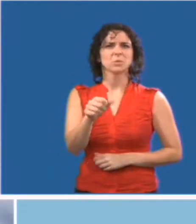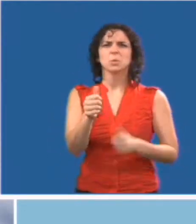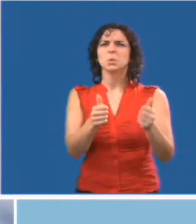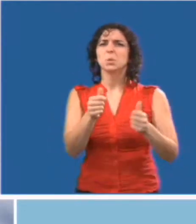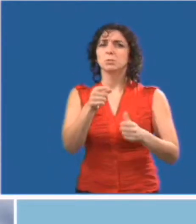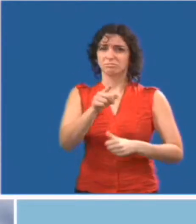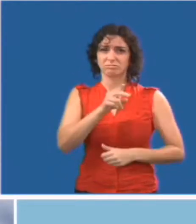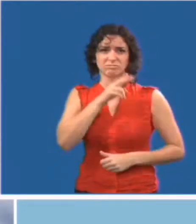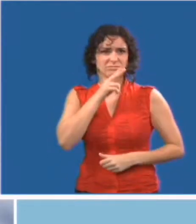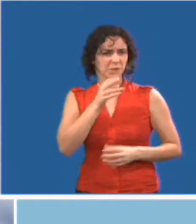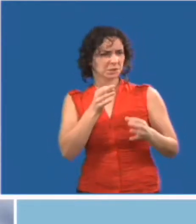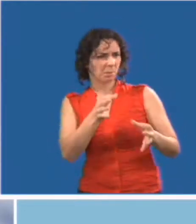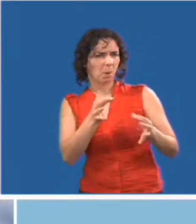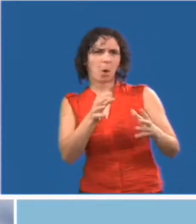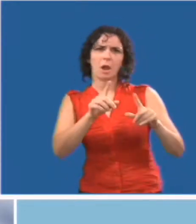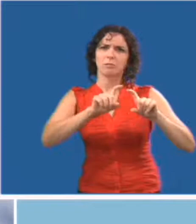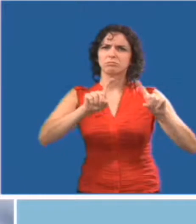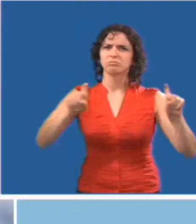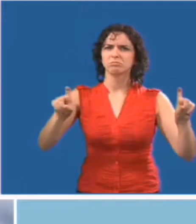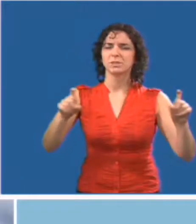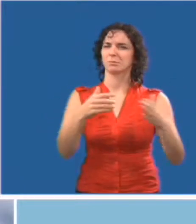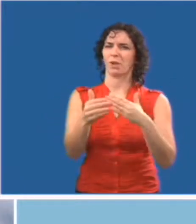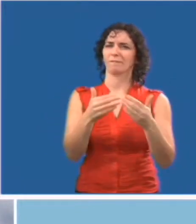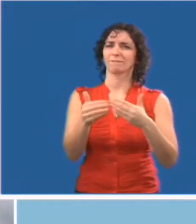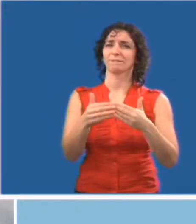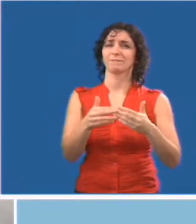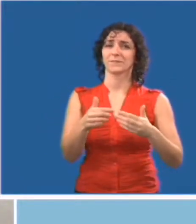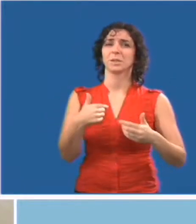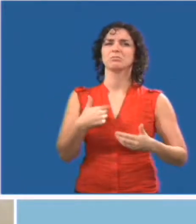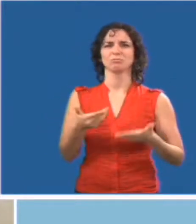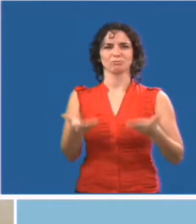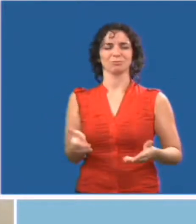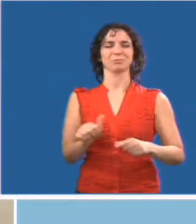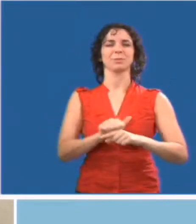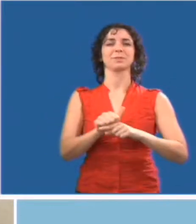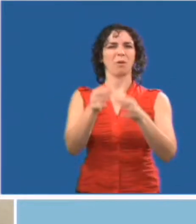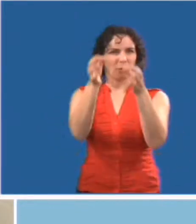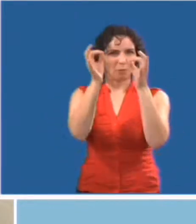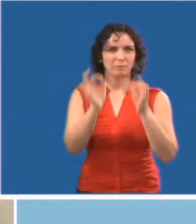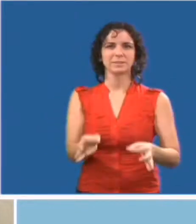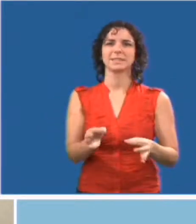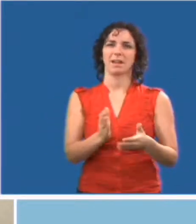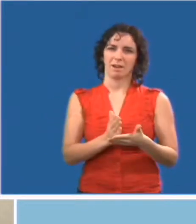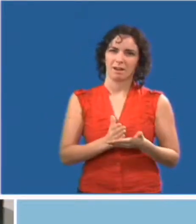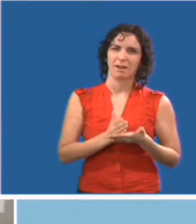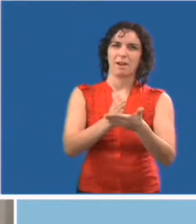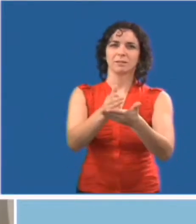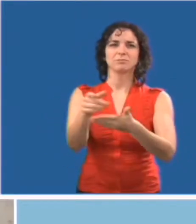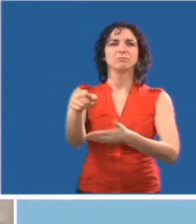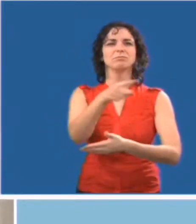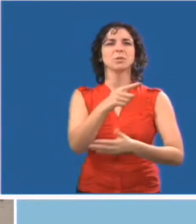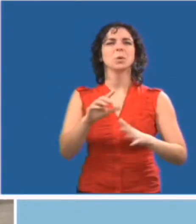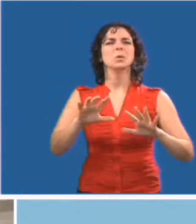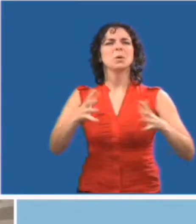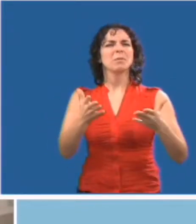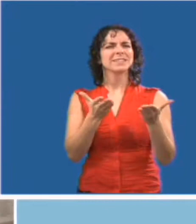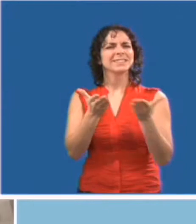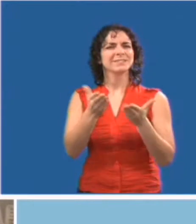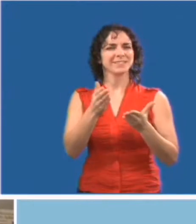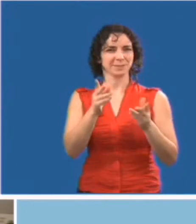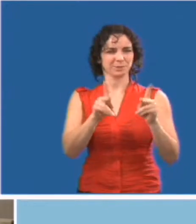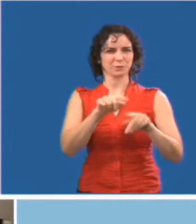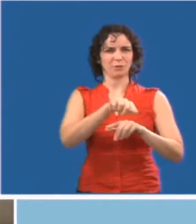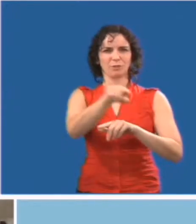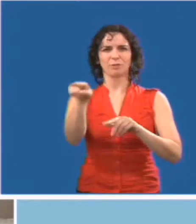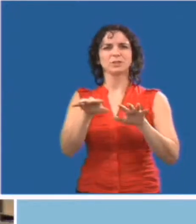personnel des conseils scolaires pour mieux servir les personnes qui vivent avec un handicap, visible ou non, ou